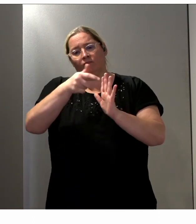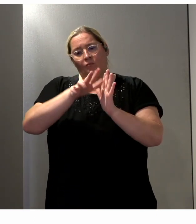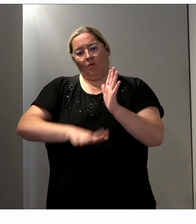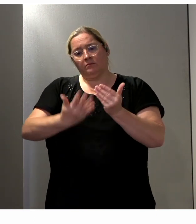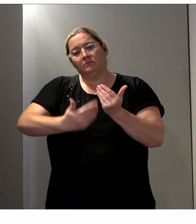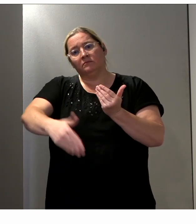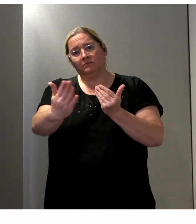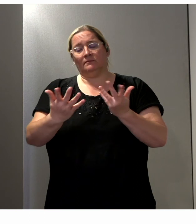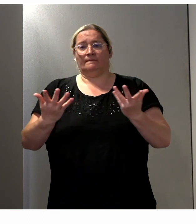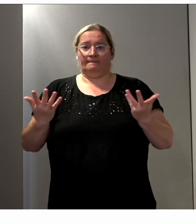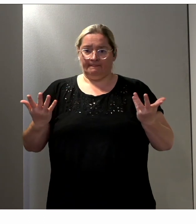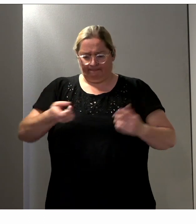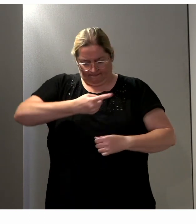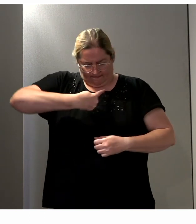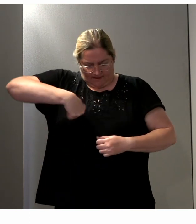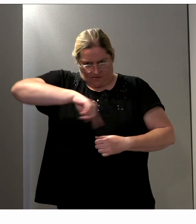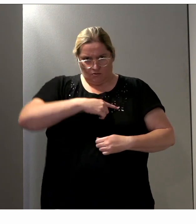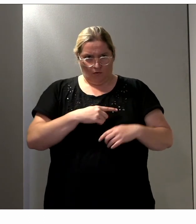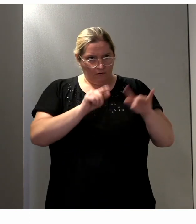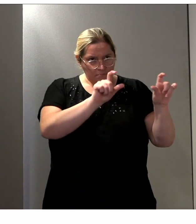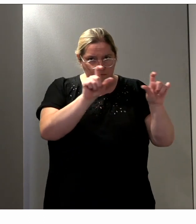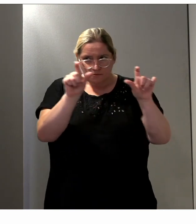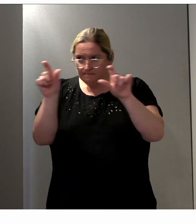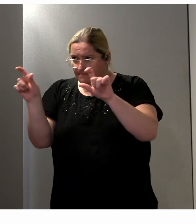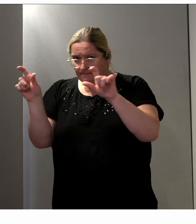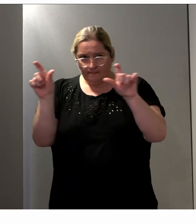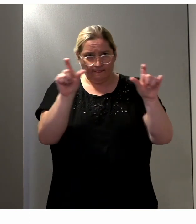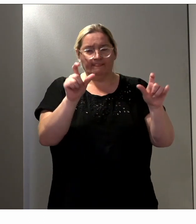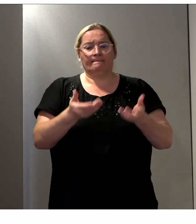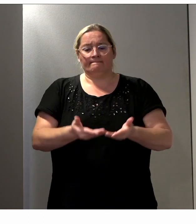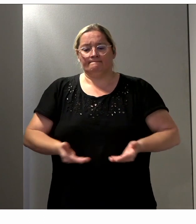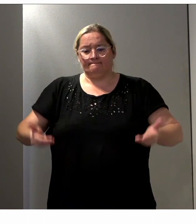à scruter nous aussi, à observer les différentes évolutions,